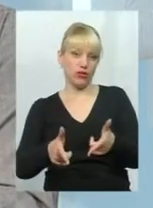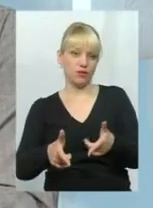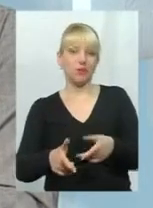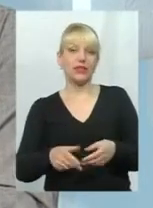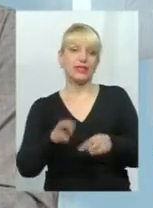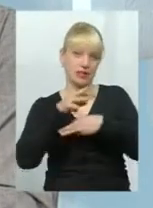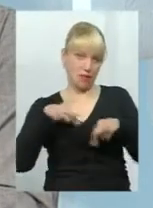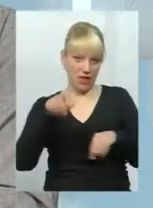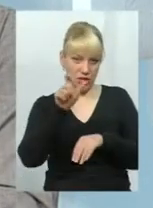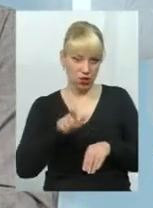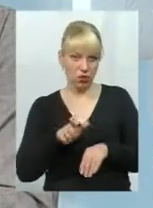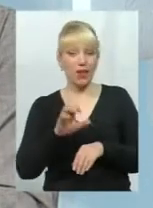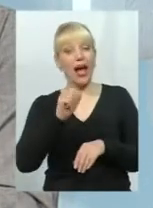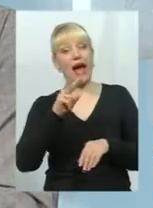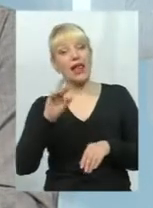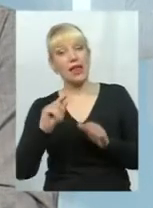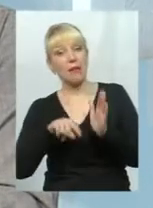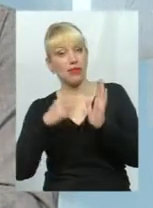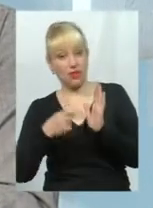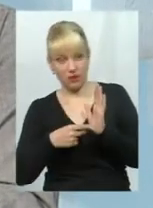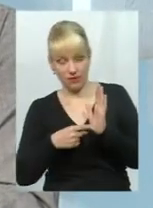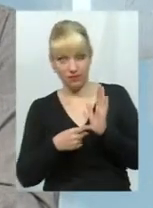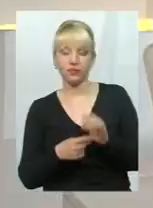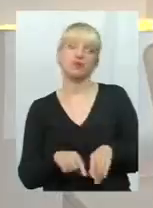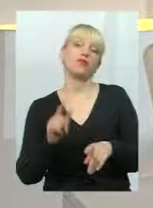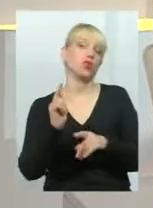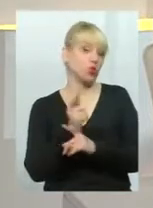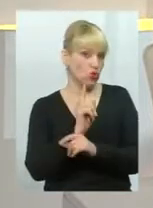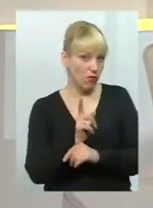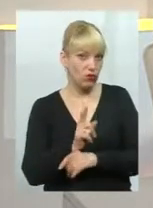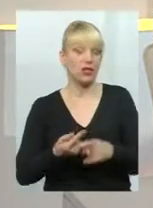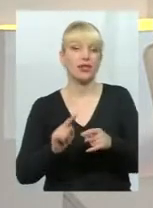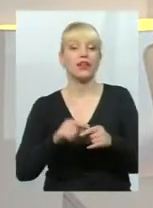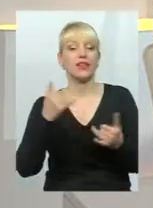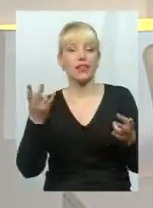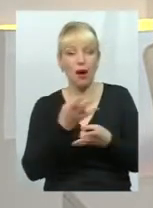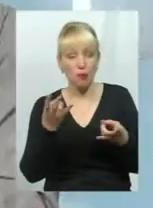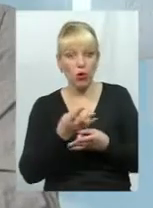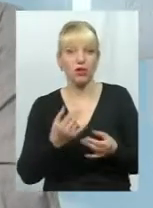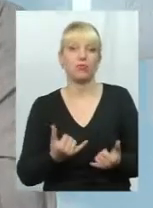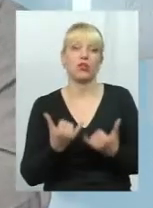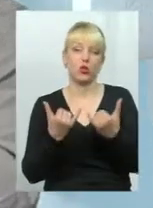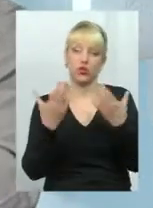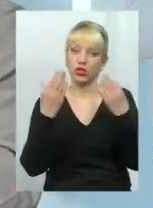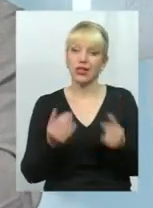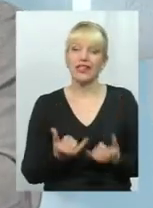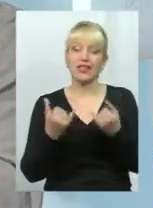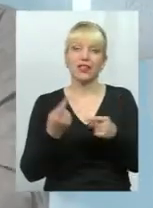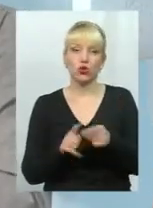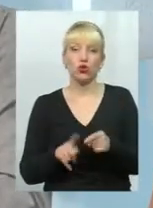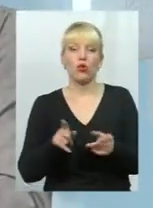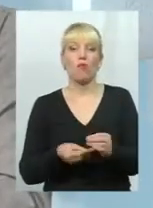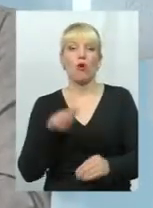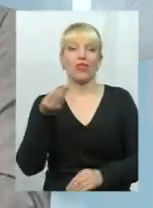паном міністром. Але питання в тому, знову ж таки, пані Анну, нам потрібно на сьогоднішній день, задля того, аби подати такий